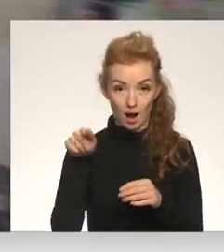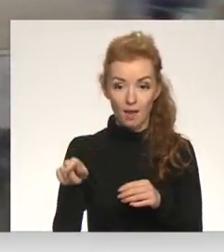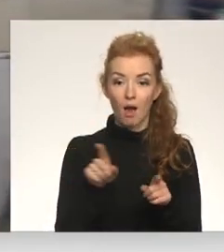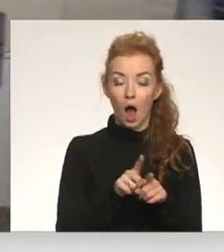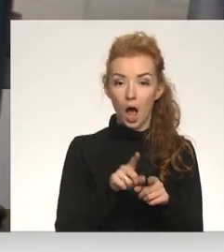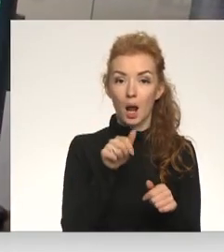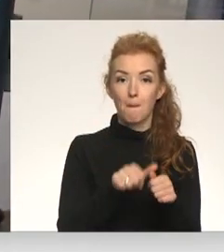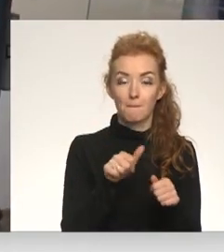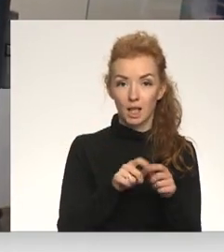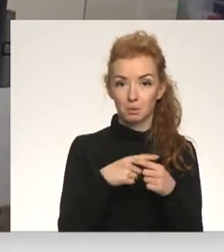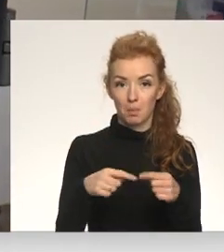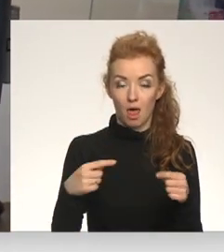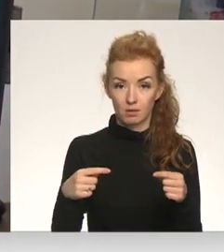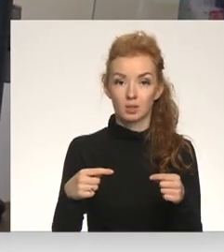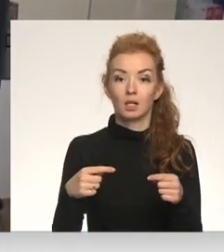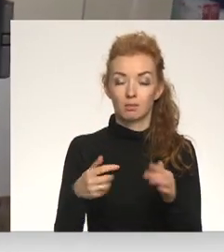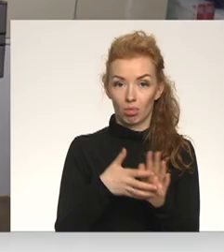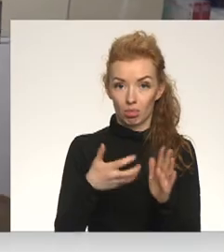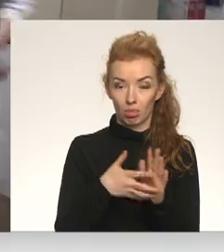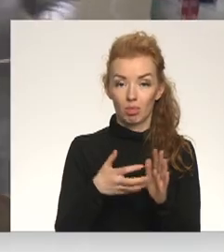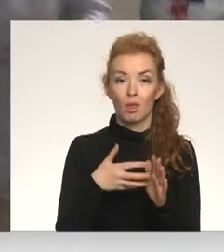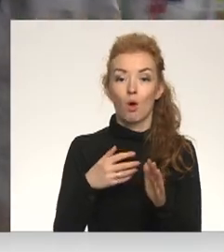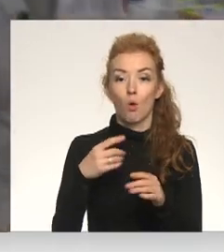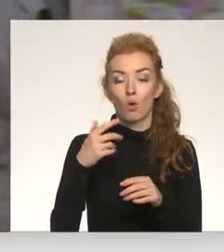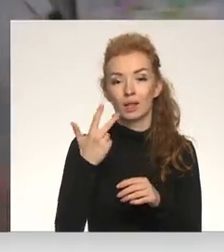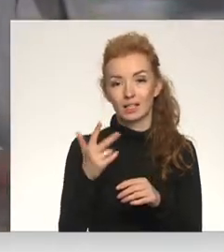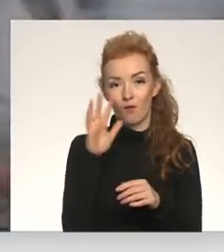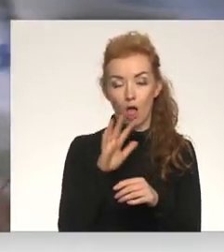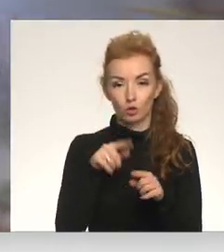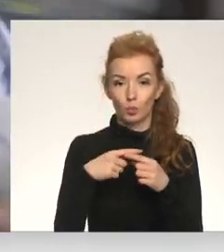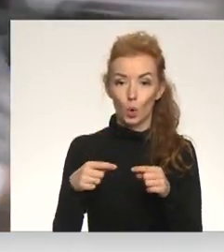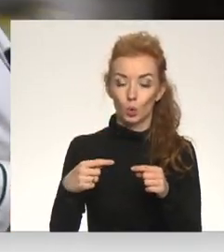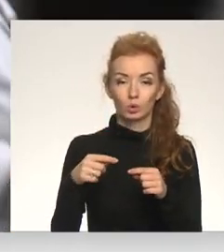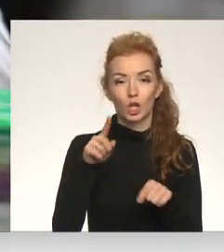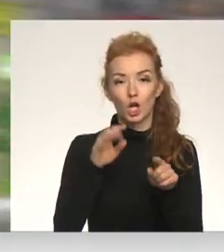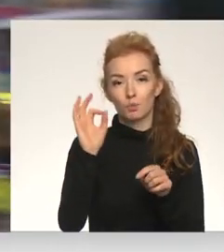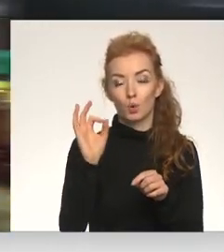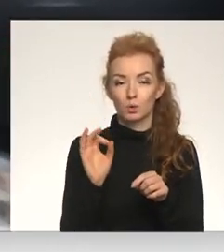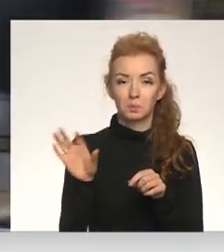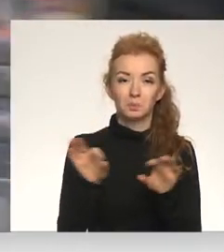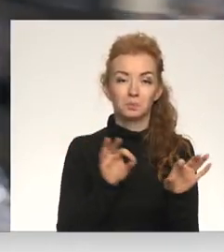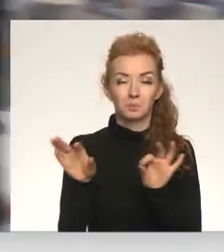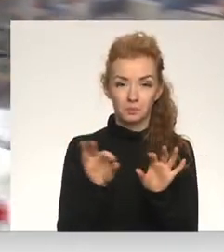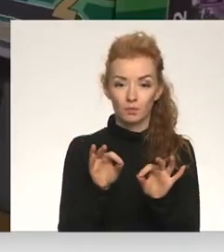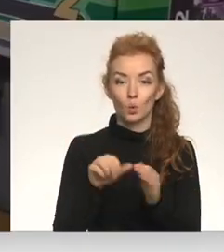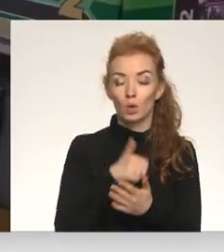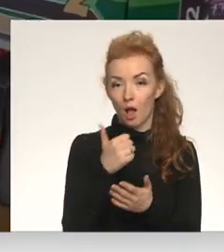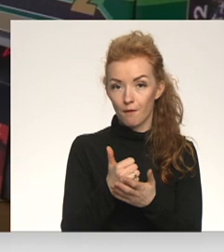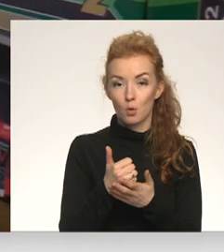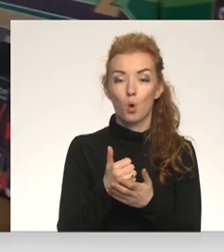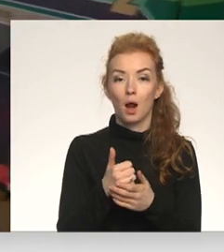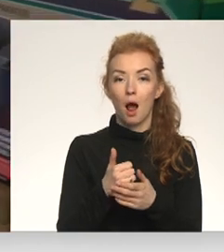aptieks preču klāst. Ukrainas, Krievijas vai Baltkrievijas produkcija gan esot vien daži procenti no kopējā apjoma, galvenokārt